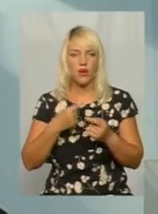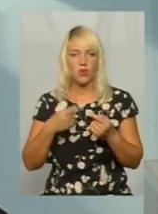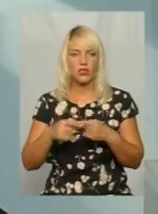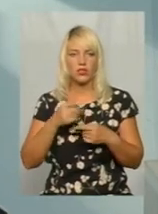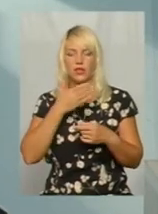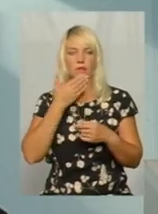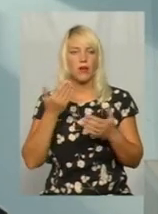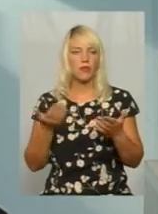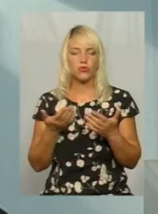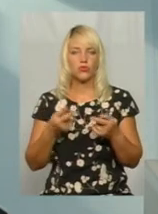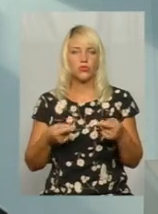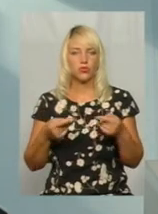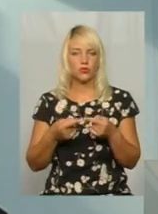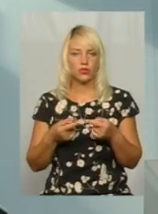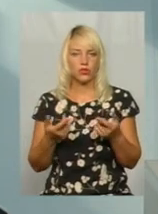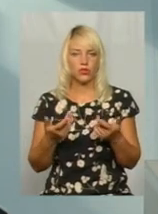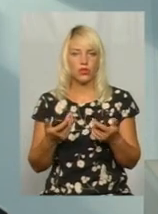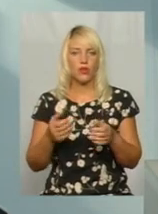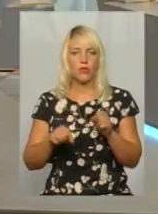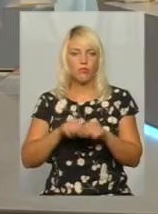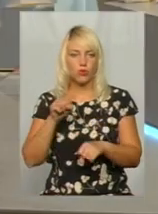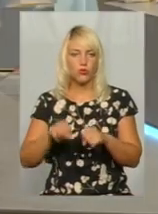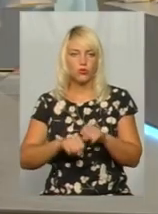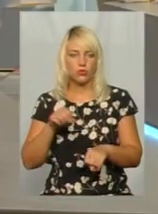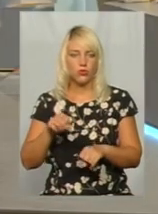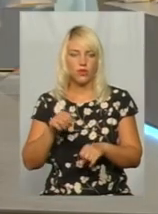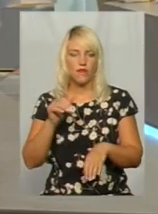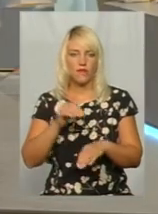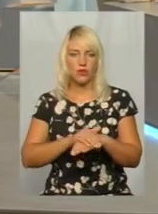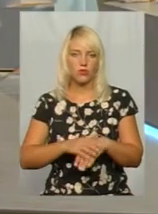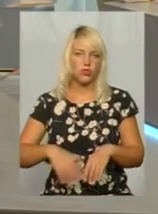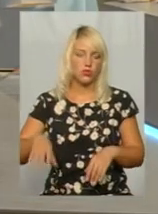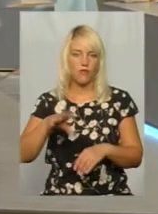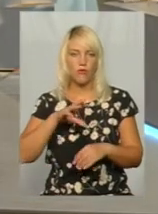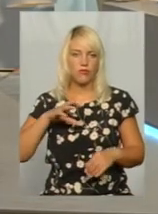немає якоїсь чітлої тенденції. Порушують фактично всі.